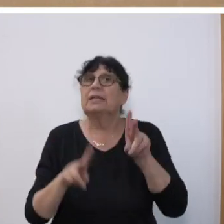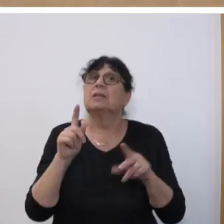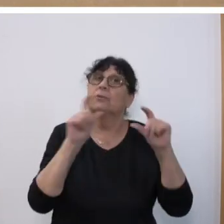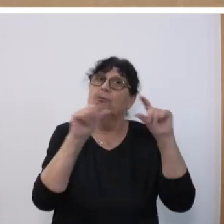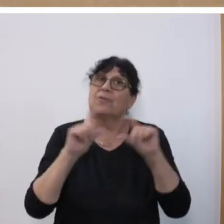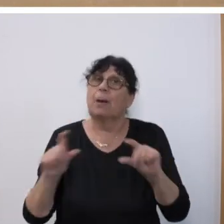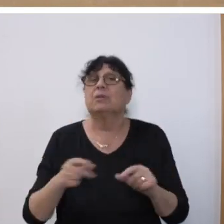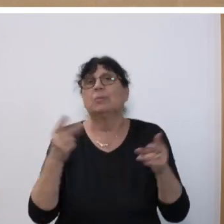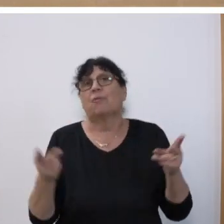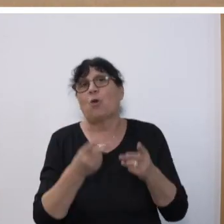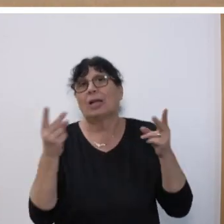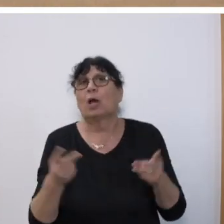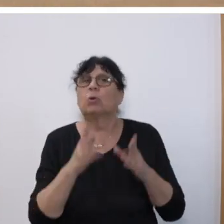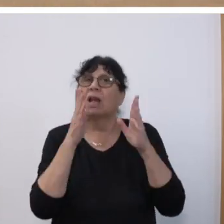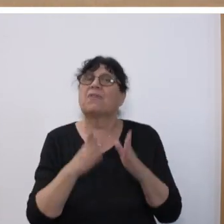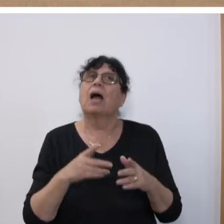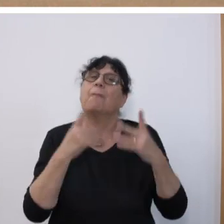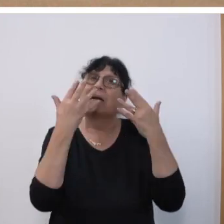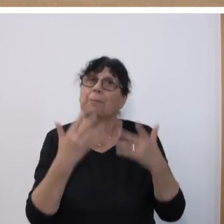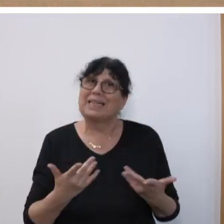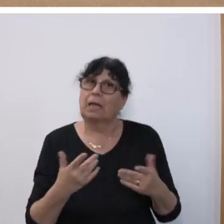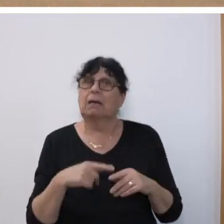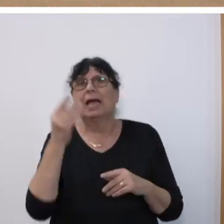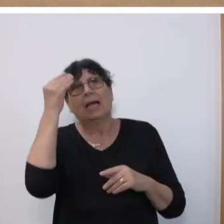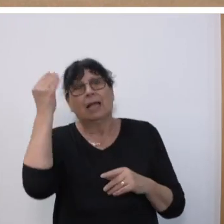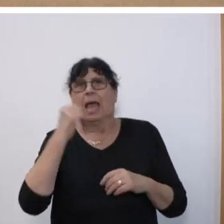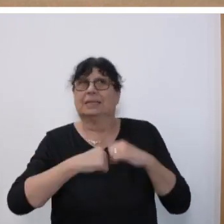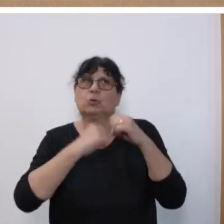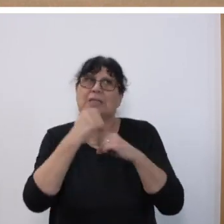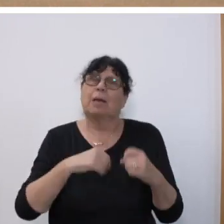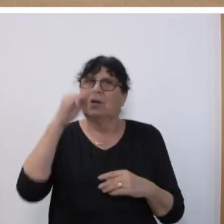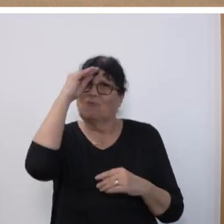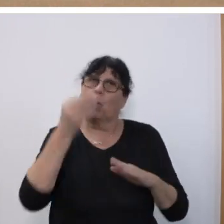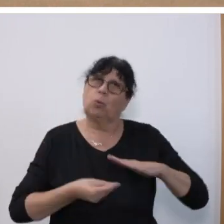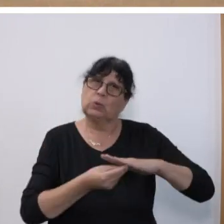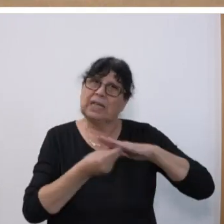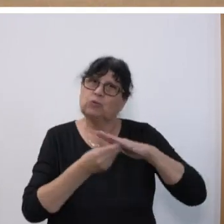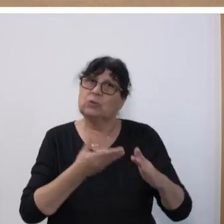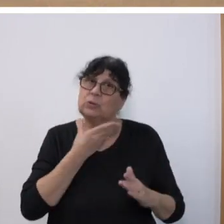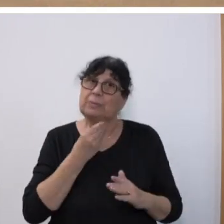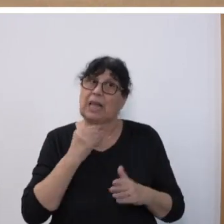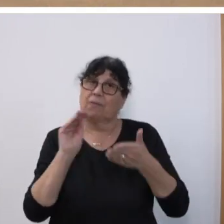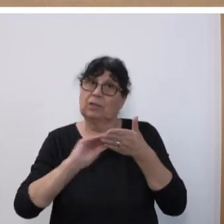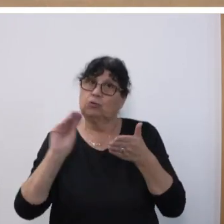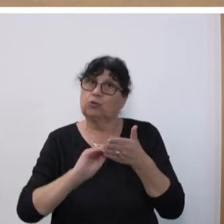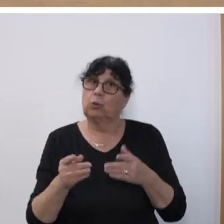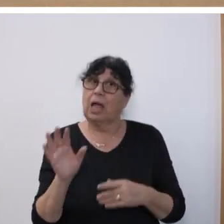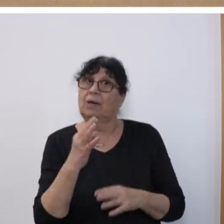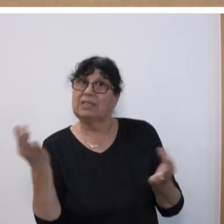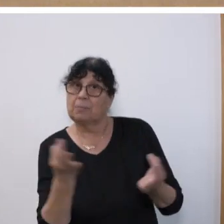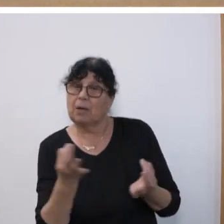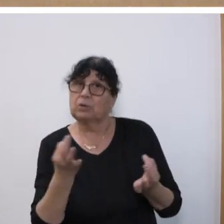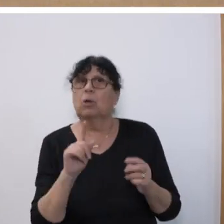Mathematik. Das heißt Lernsysteme, die erkennen, wo der Unterstützungsbedarf der Schülerinnen und Schüler liegt und zusätzliche